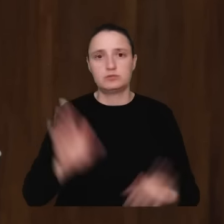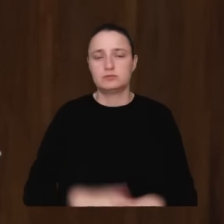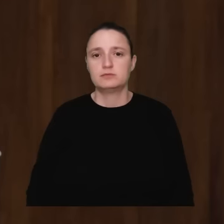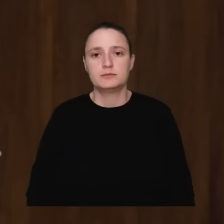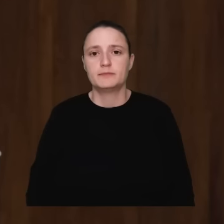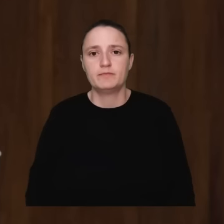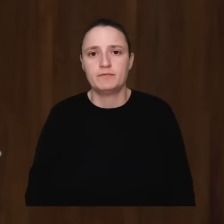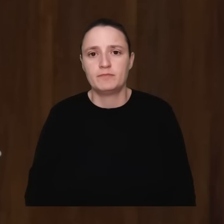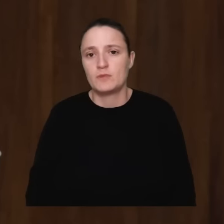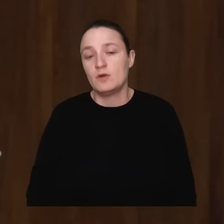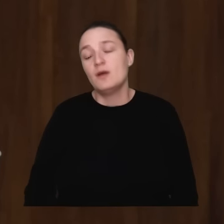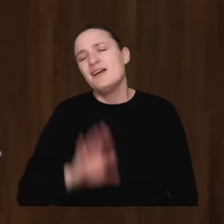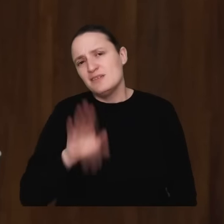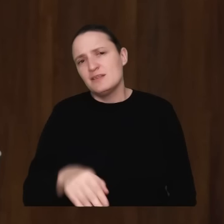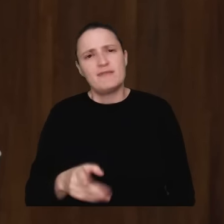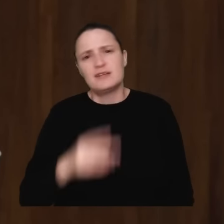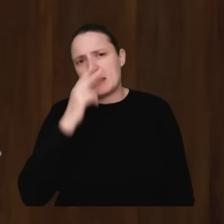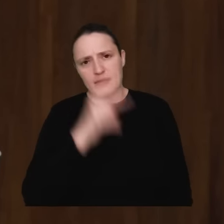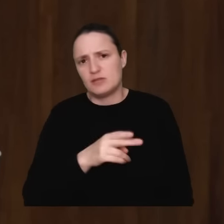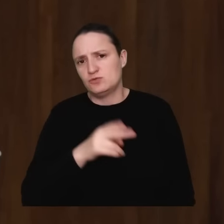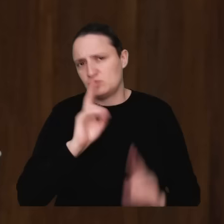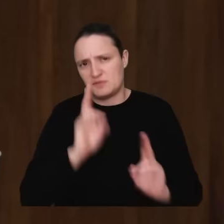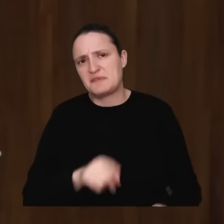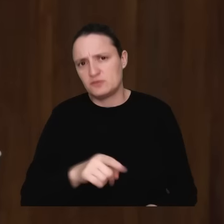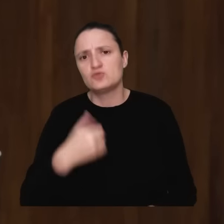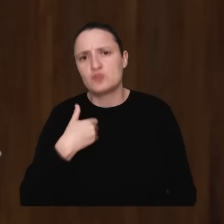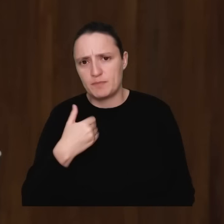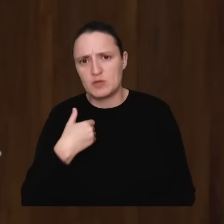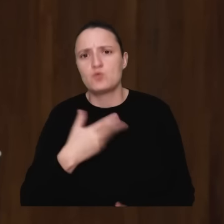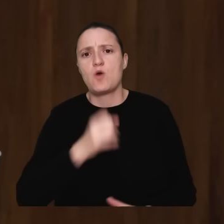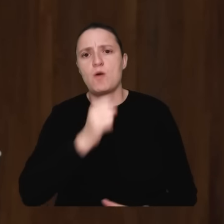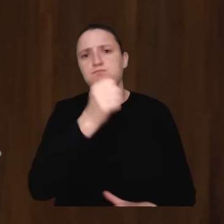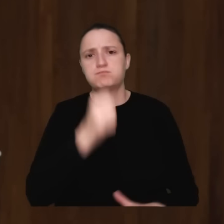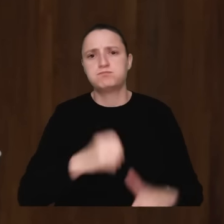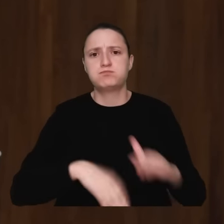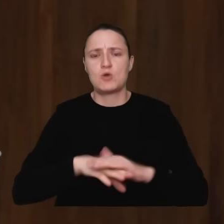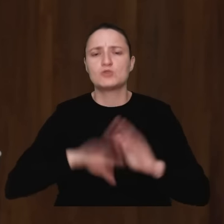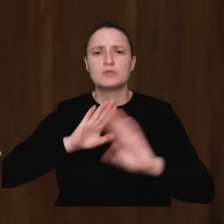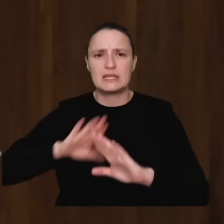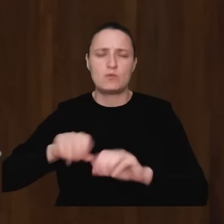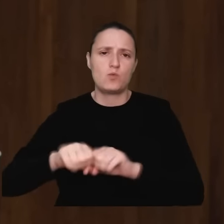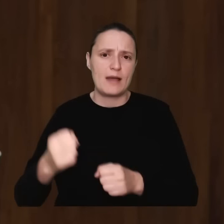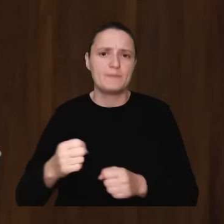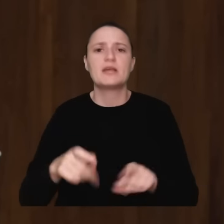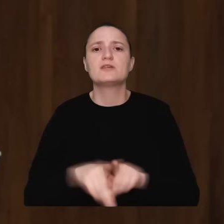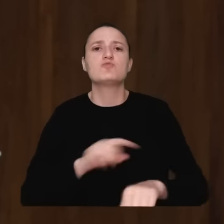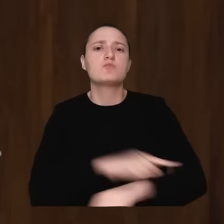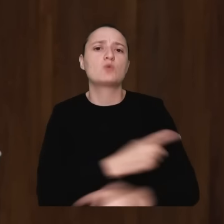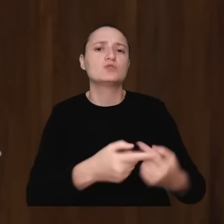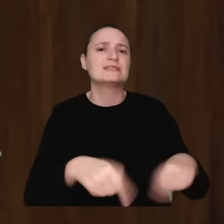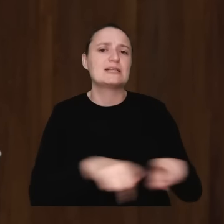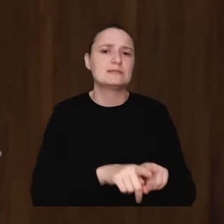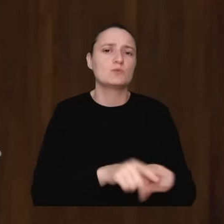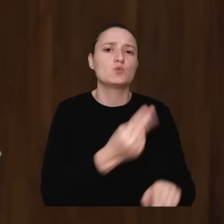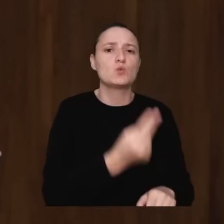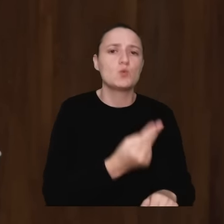pomijam fakt, że doszło do naruszenia immunitetu. Pomijam fakt, że prokuraturzy z zespołu drugiego powinni